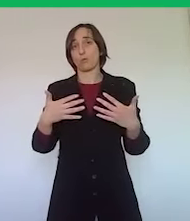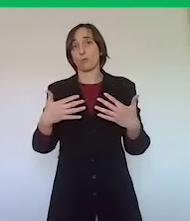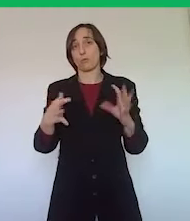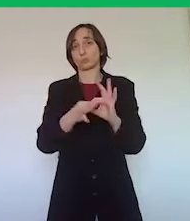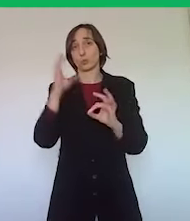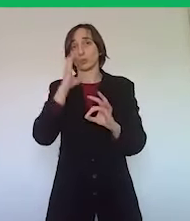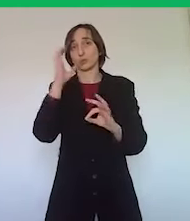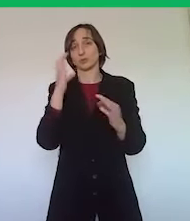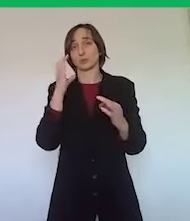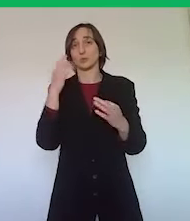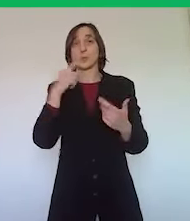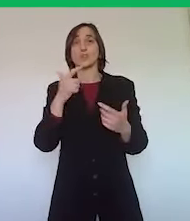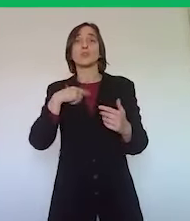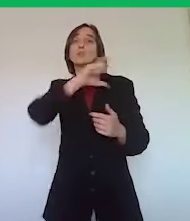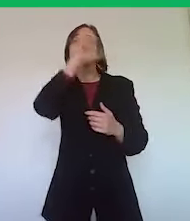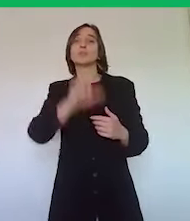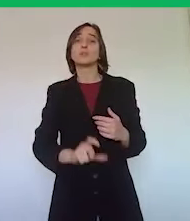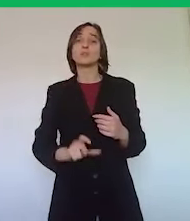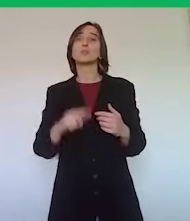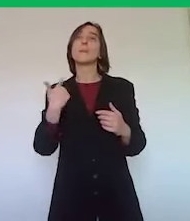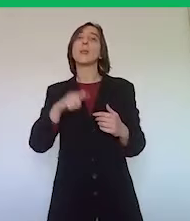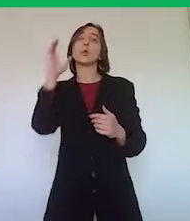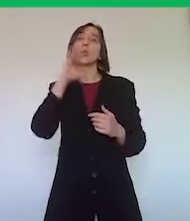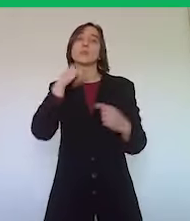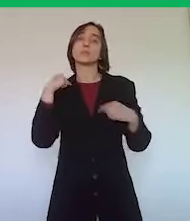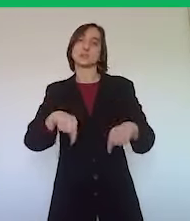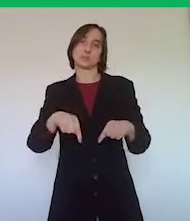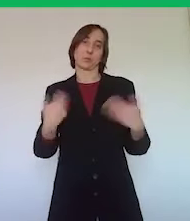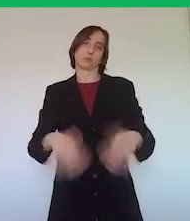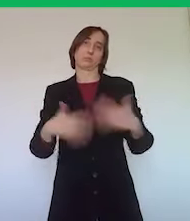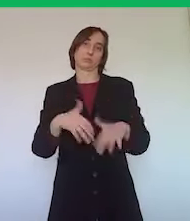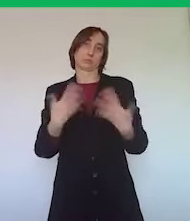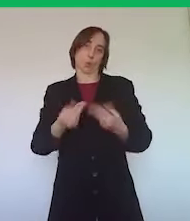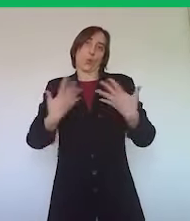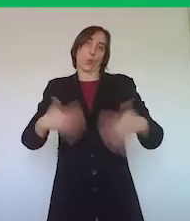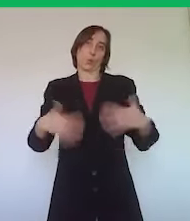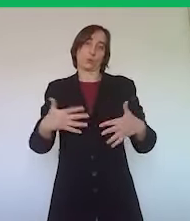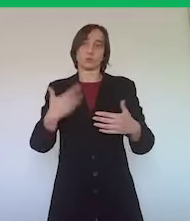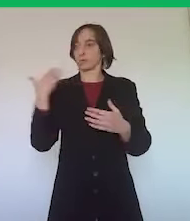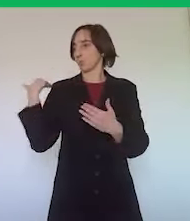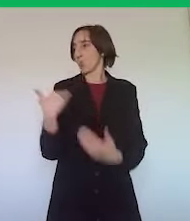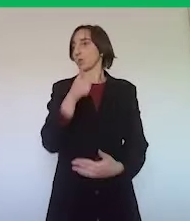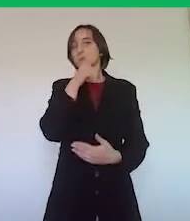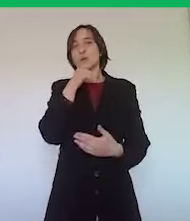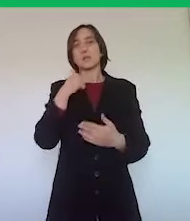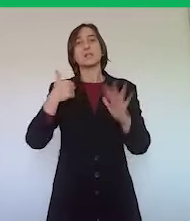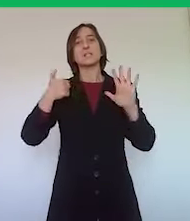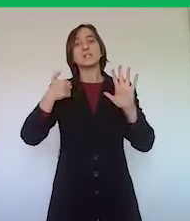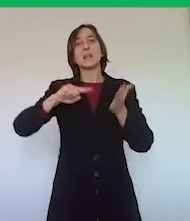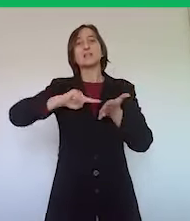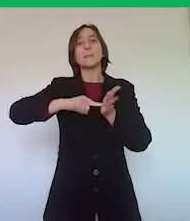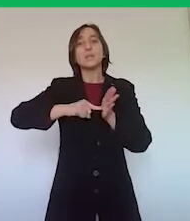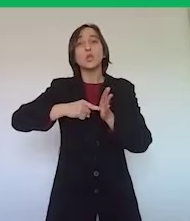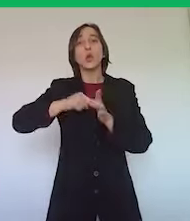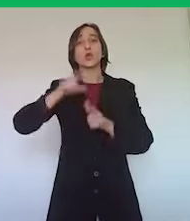essendo una delle regioni turistiche più importanti del nostro paese, ricordo che negli ultimi 5 anni abbiamo raggiunto la cifra